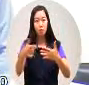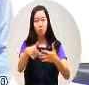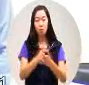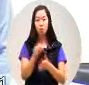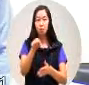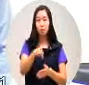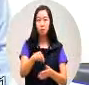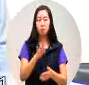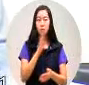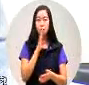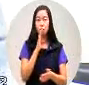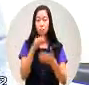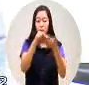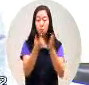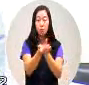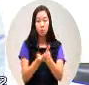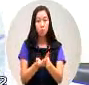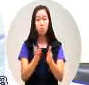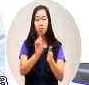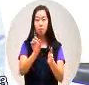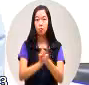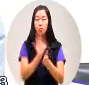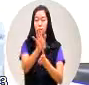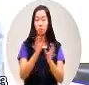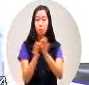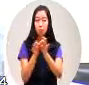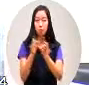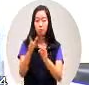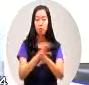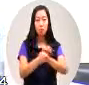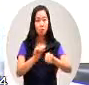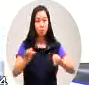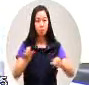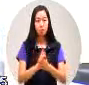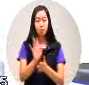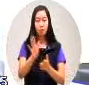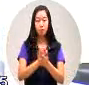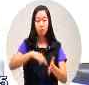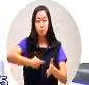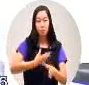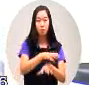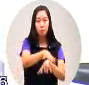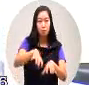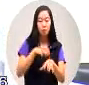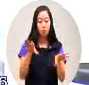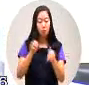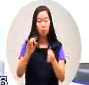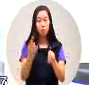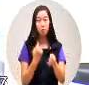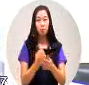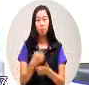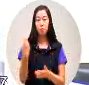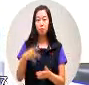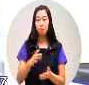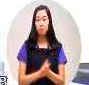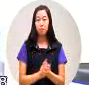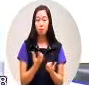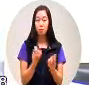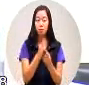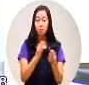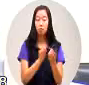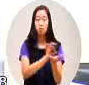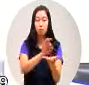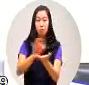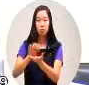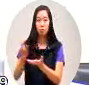它的前提就是有关土地自然资源是应用在